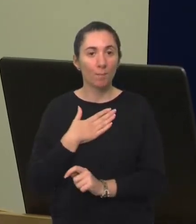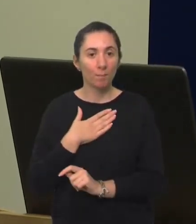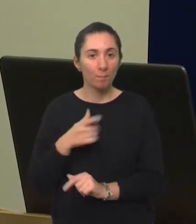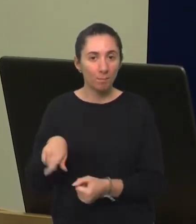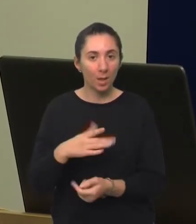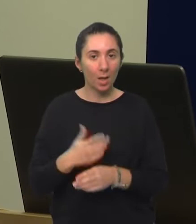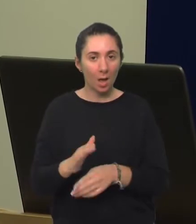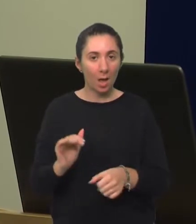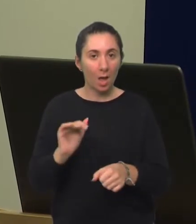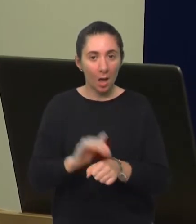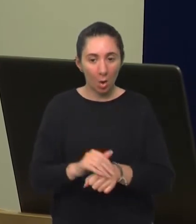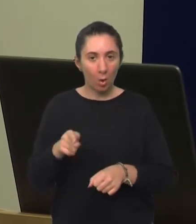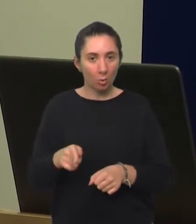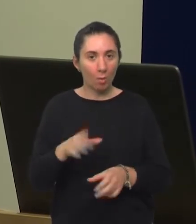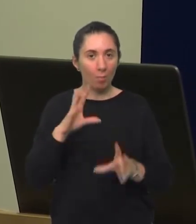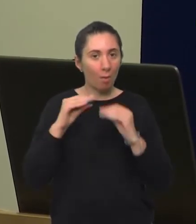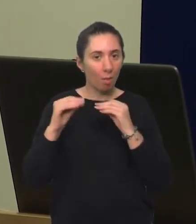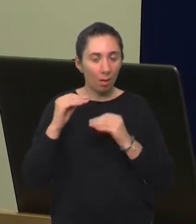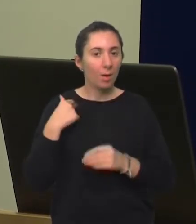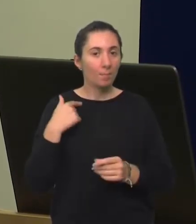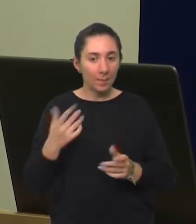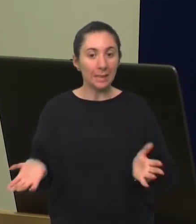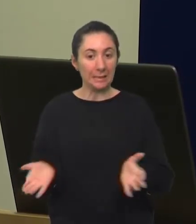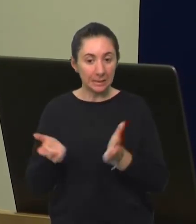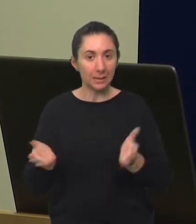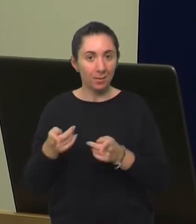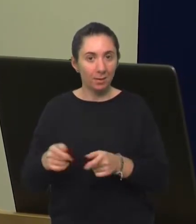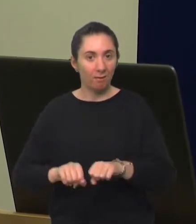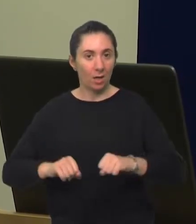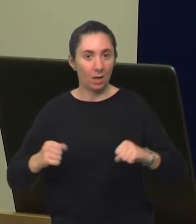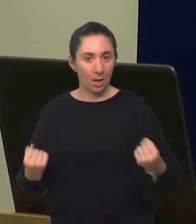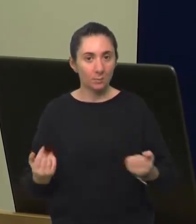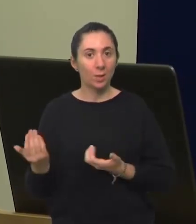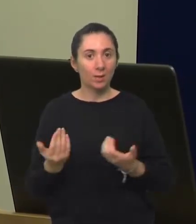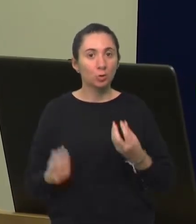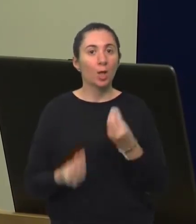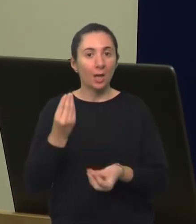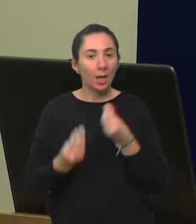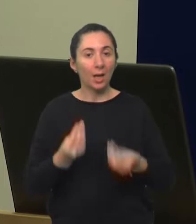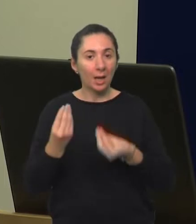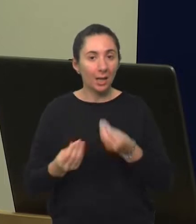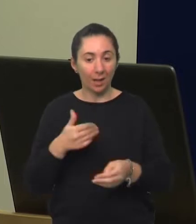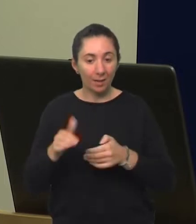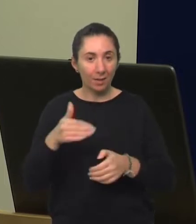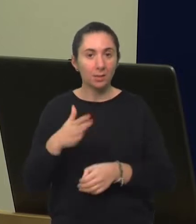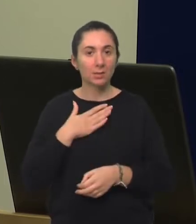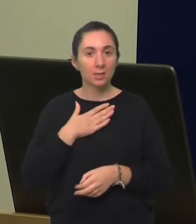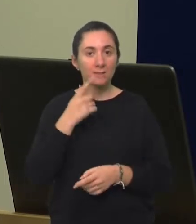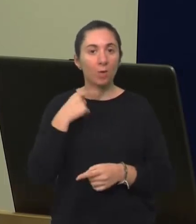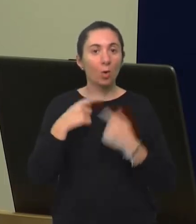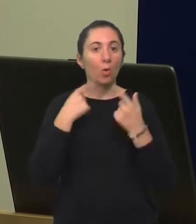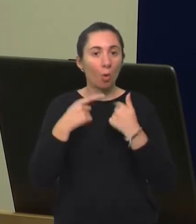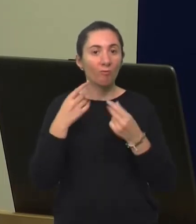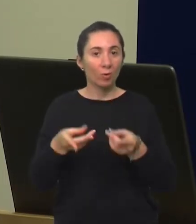ako reagiramo na ta djetetovo brbljanje, mi ne zapravo podupiremo njegov razvoj i djeti će se i dalje igrati sa svojim organima,